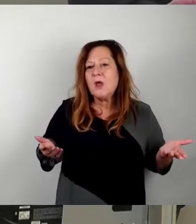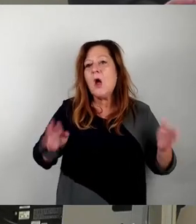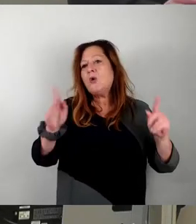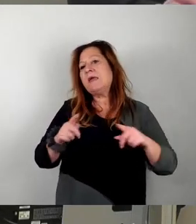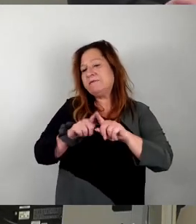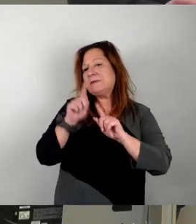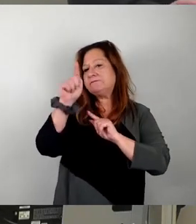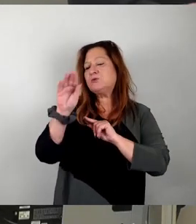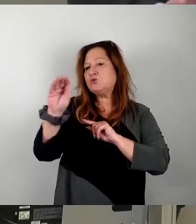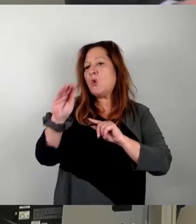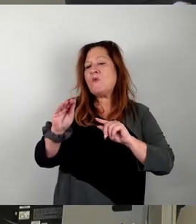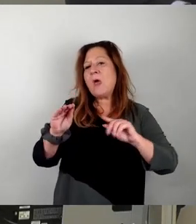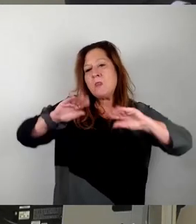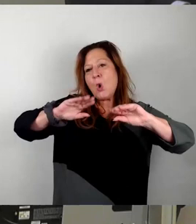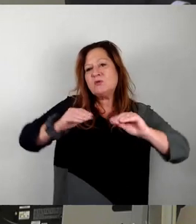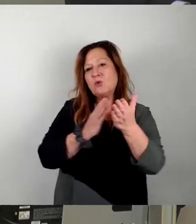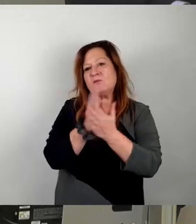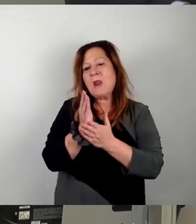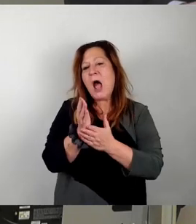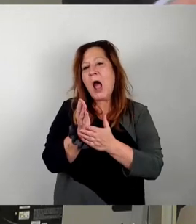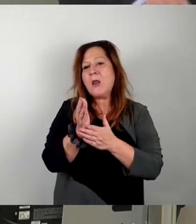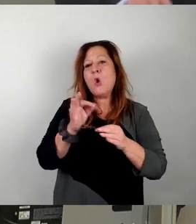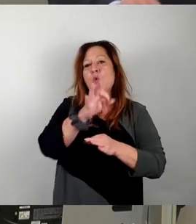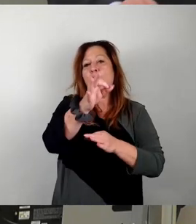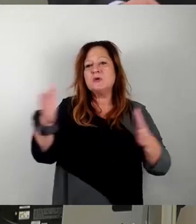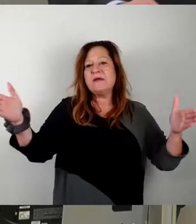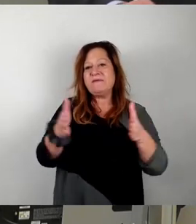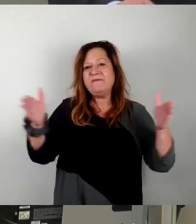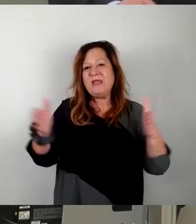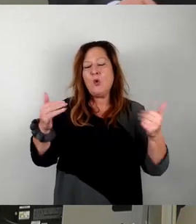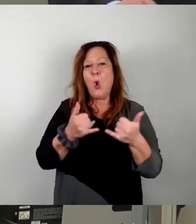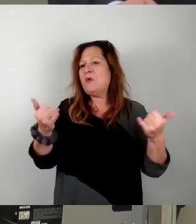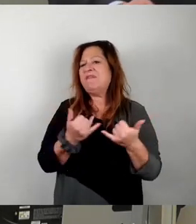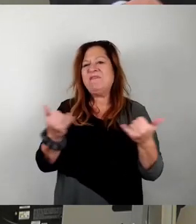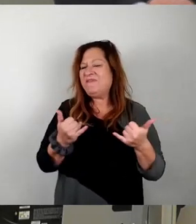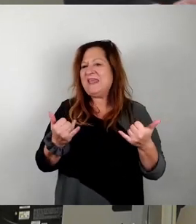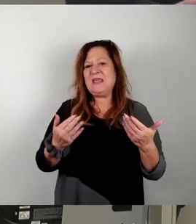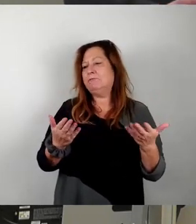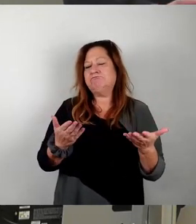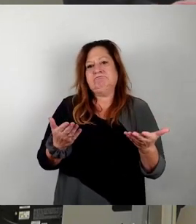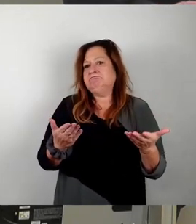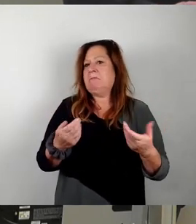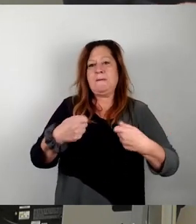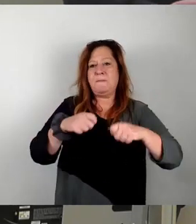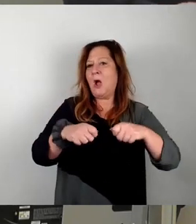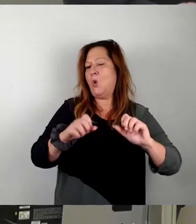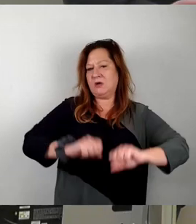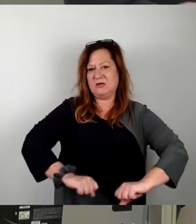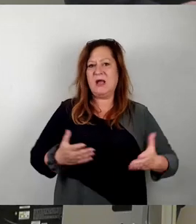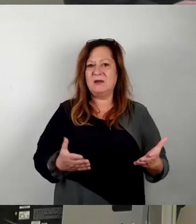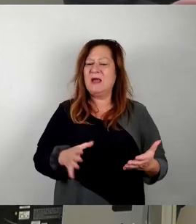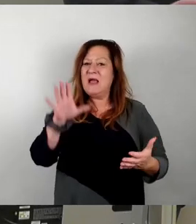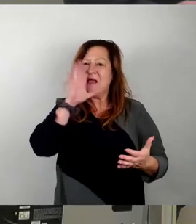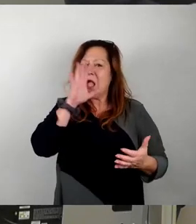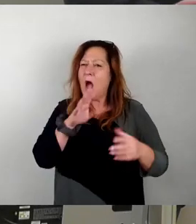und dem Flächennutzungsplan schaut, wie groß die Grundstücke sind und wie diese verwertet werden können. Grundstückskonkret bedeutet, dass man sich die Garagen mal im Detail